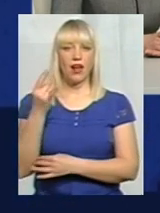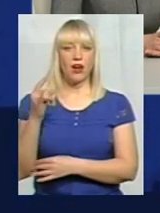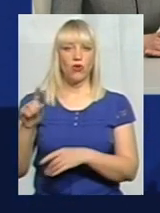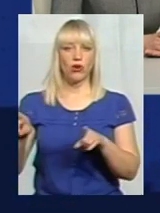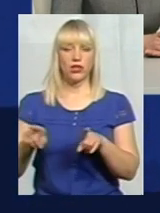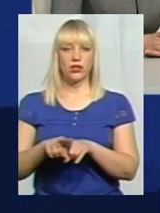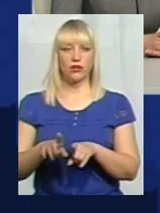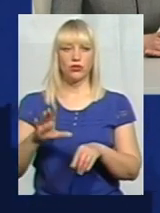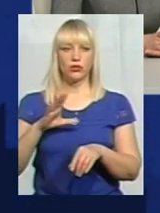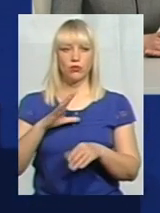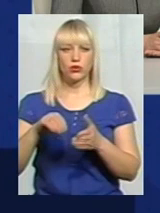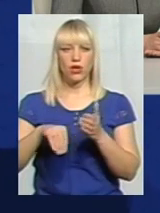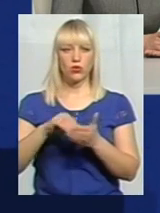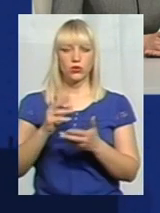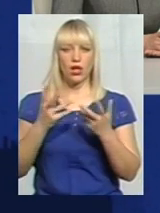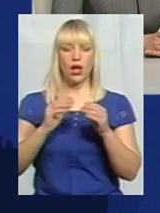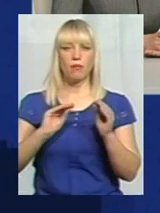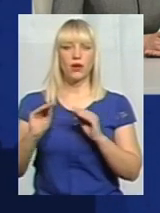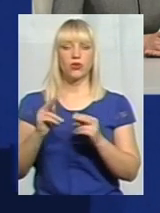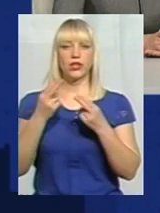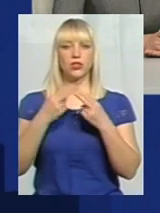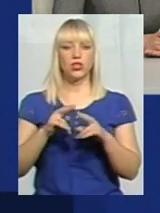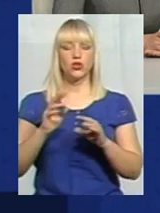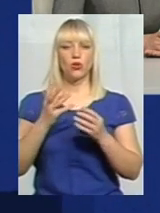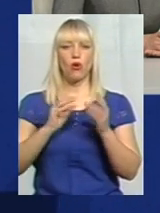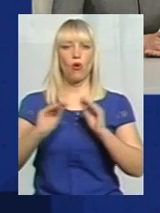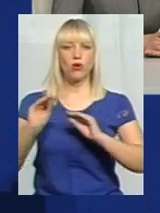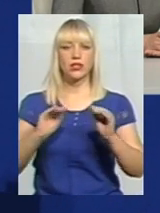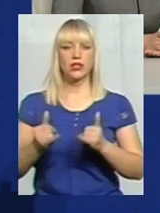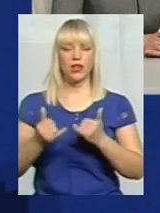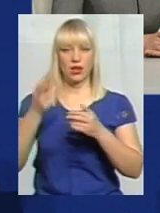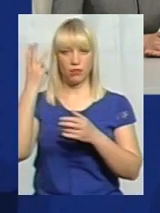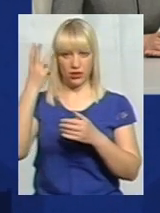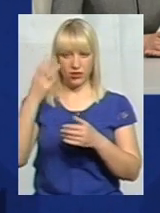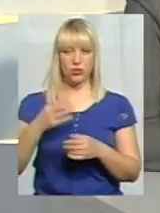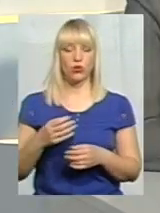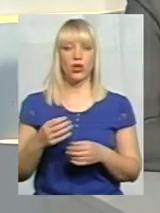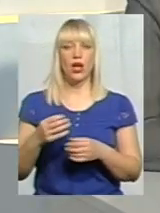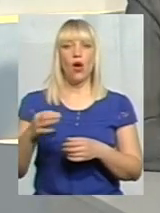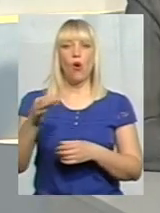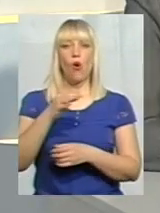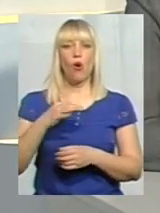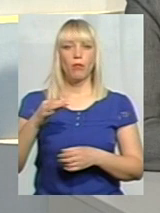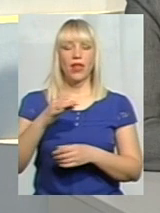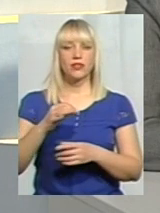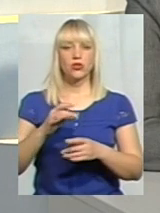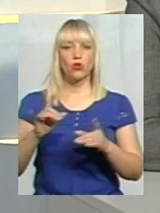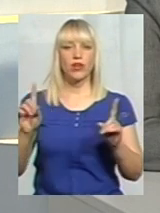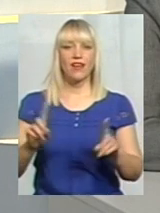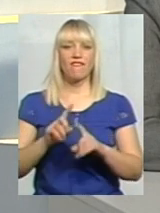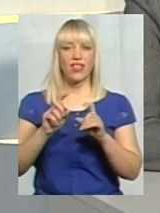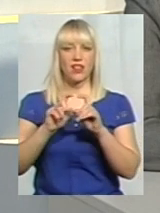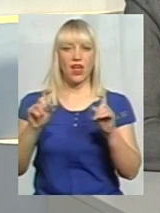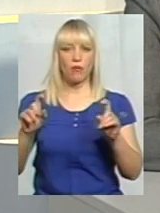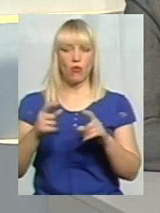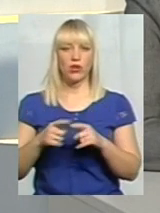звукова професійна апаратура і технічне оснащення для Хмельницької обласної філармонії. Протягом минулого року